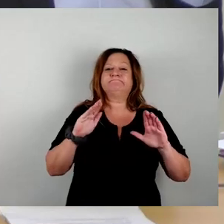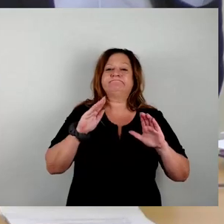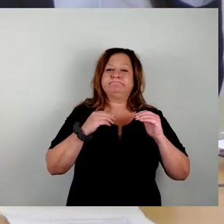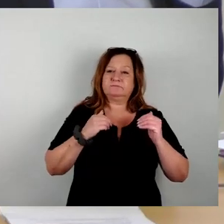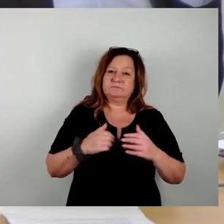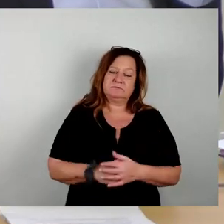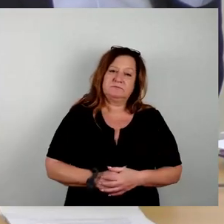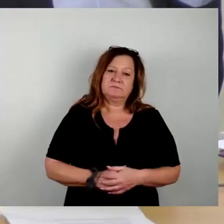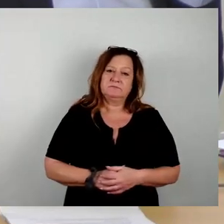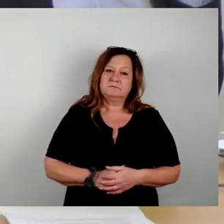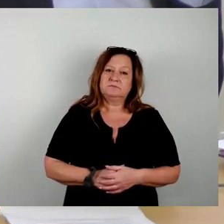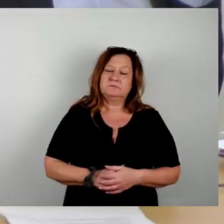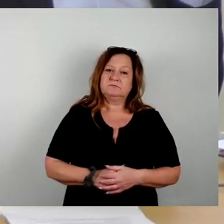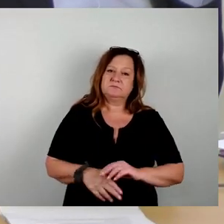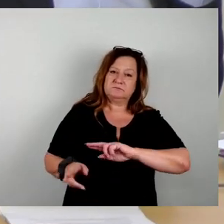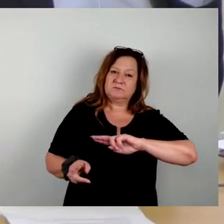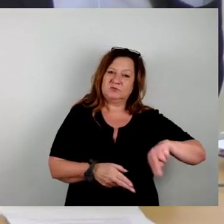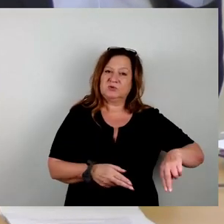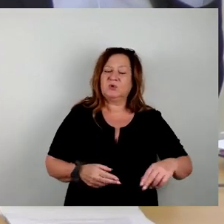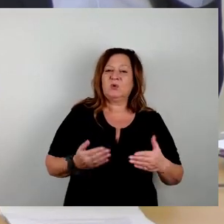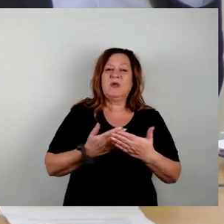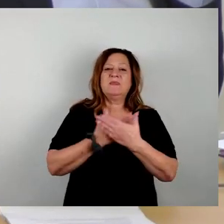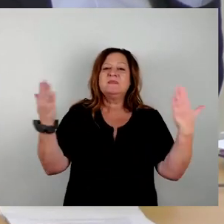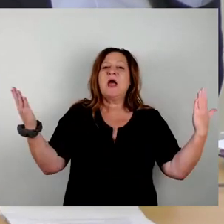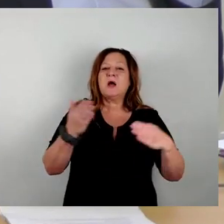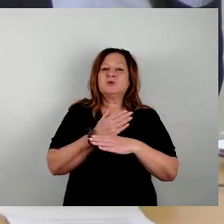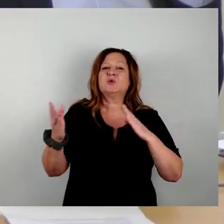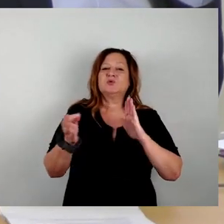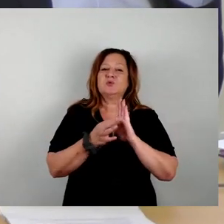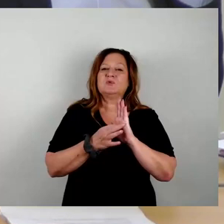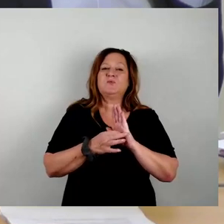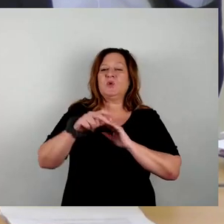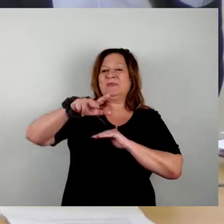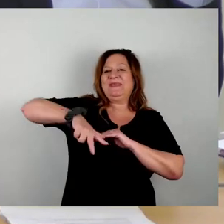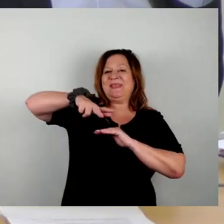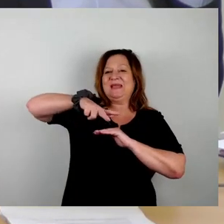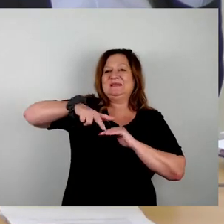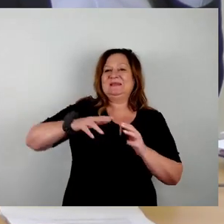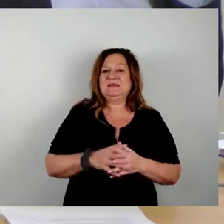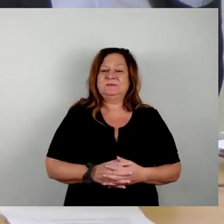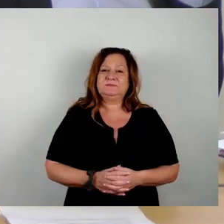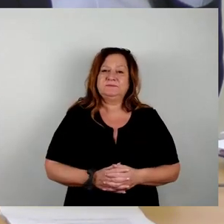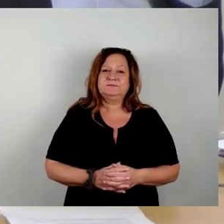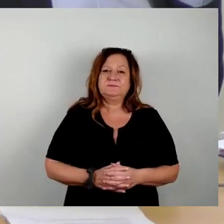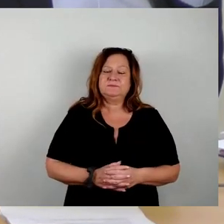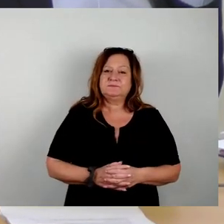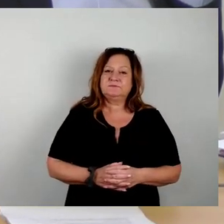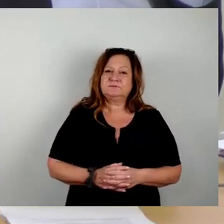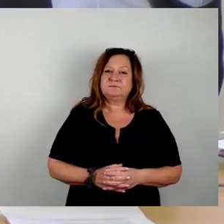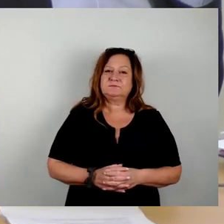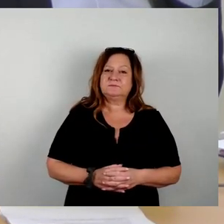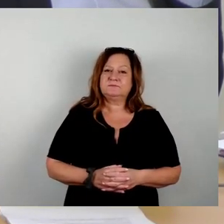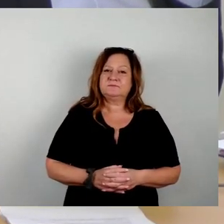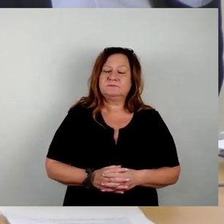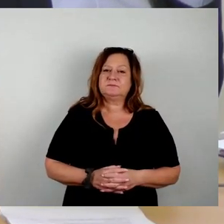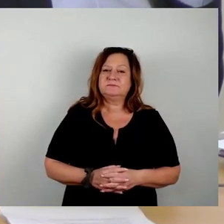Kommen wir zurück zum Tagesordnungspunkt 13 und da geht es um